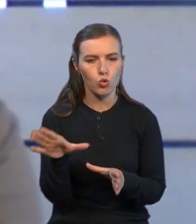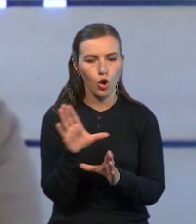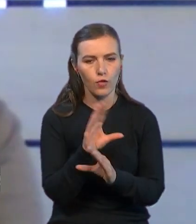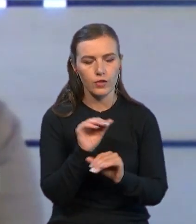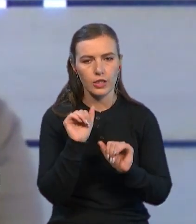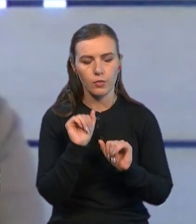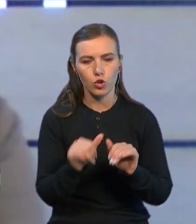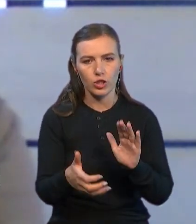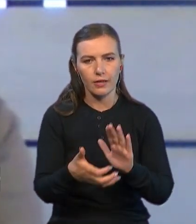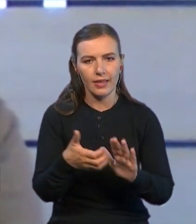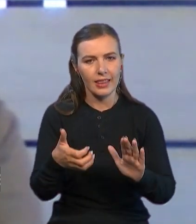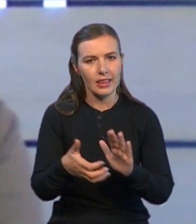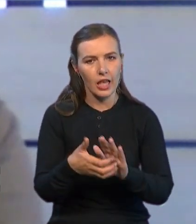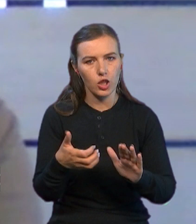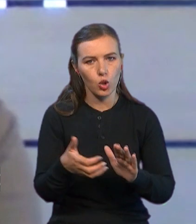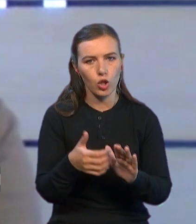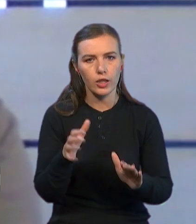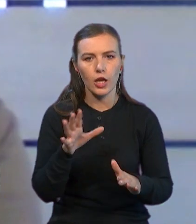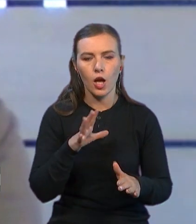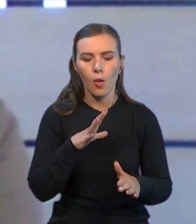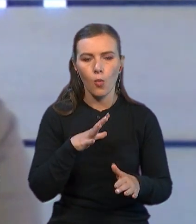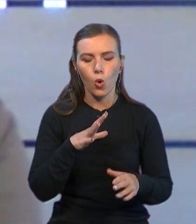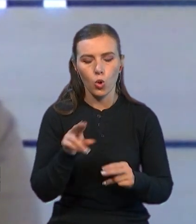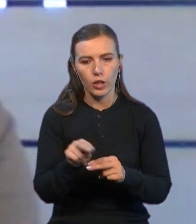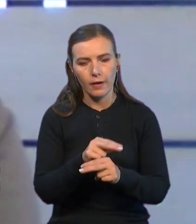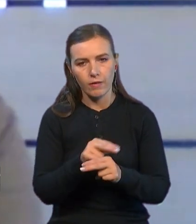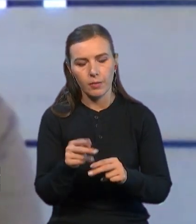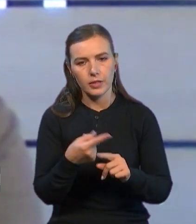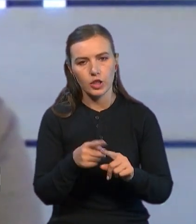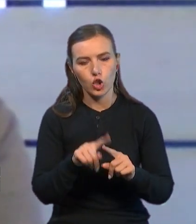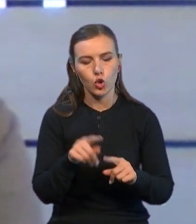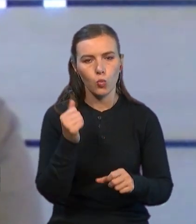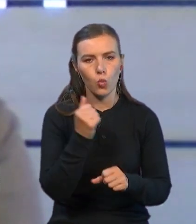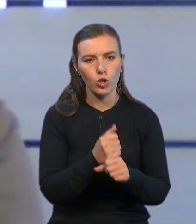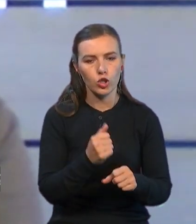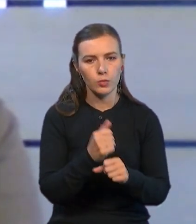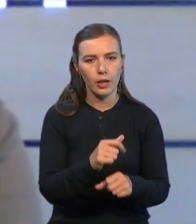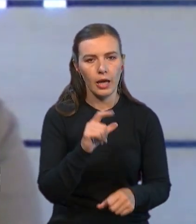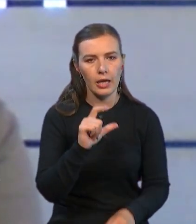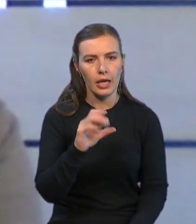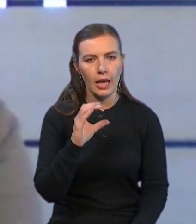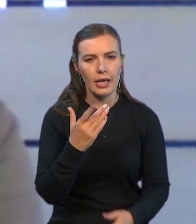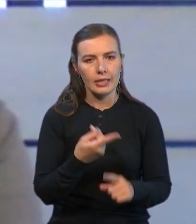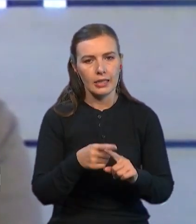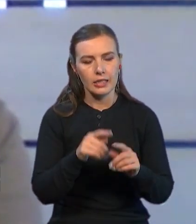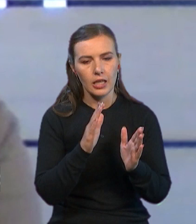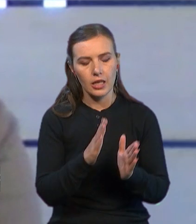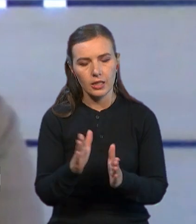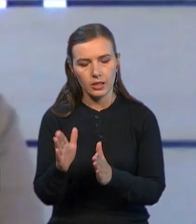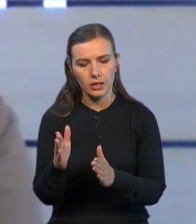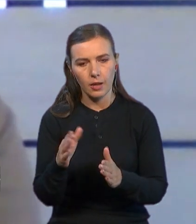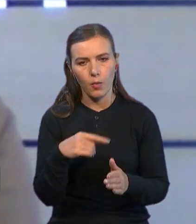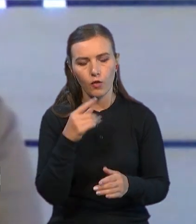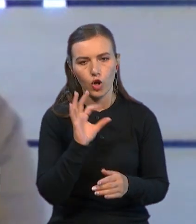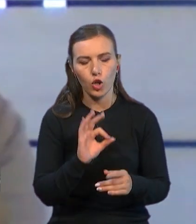недоліки були виправлені. Тому розробники з ЄС цієї системи кажуть про те, що